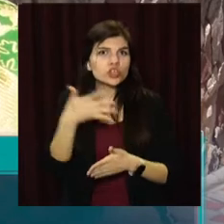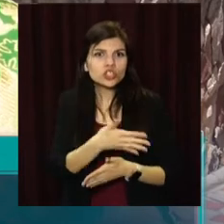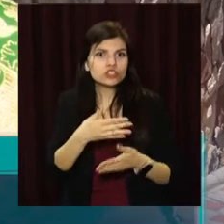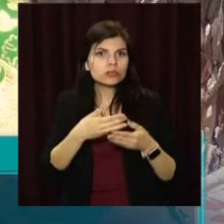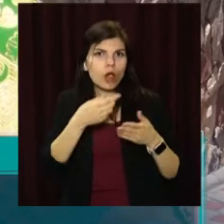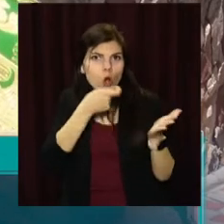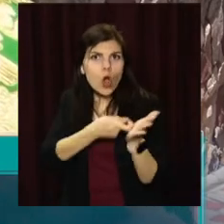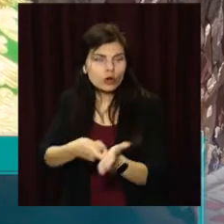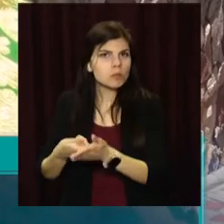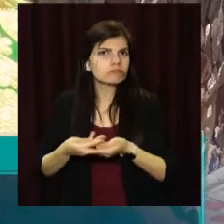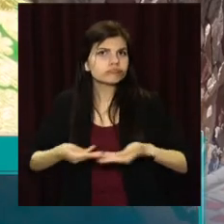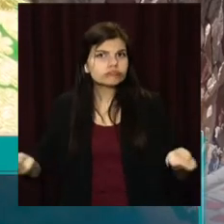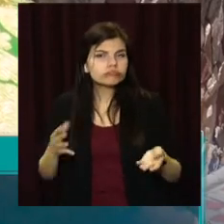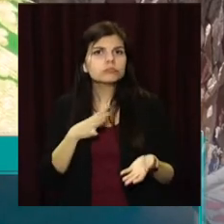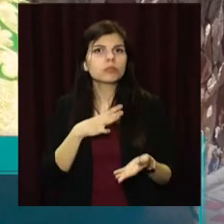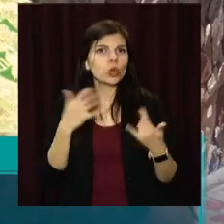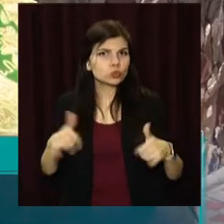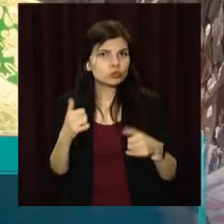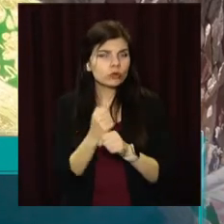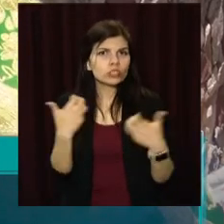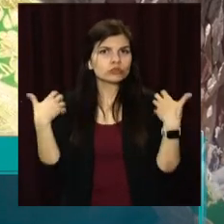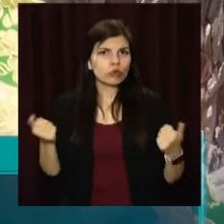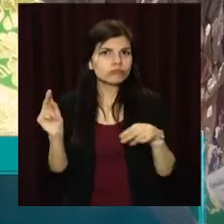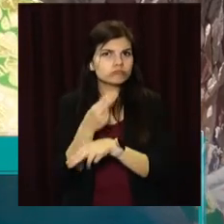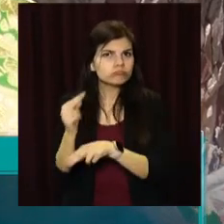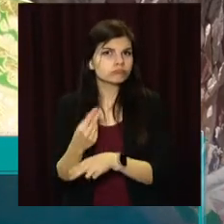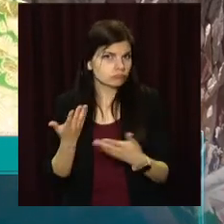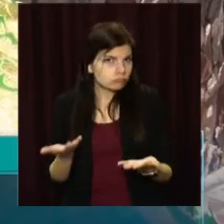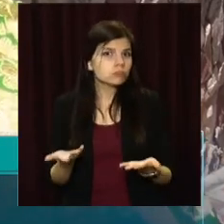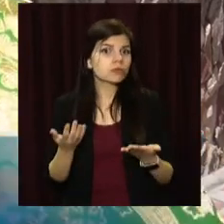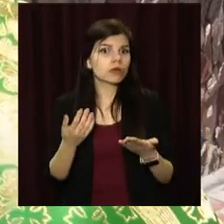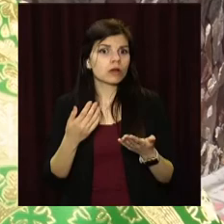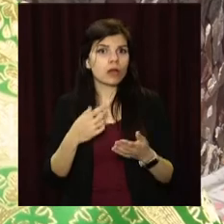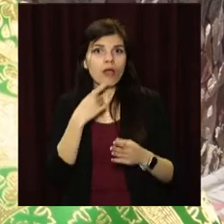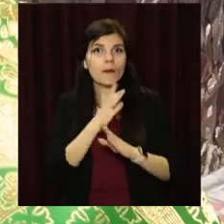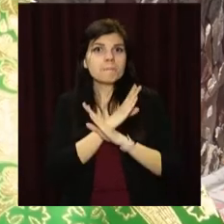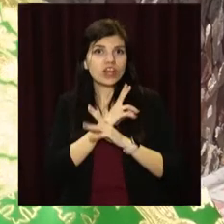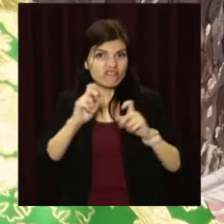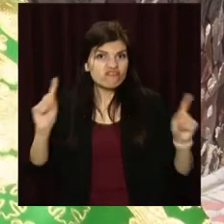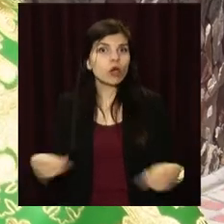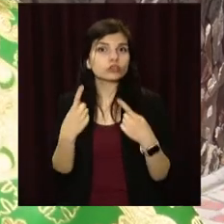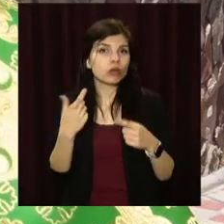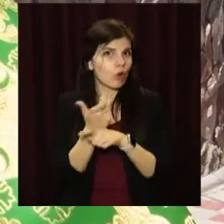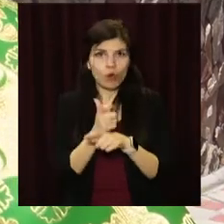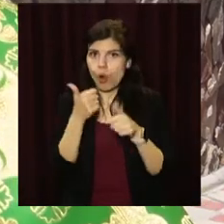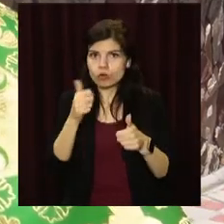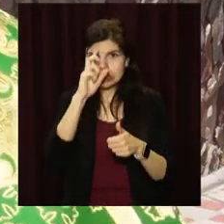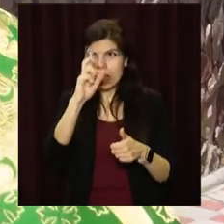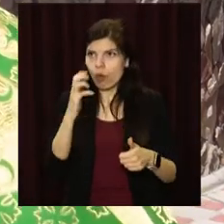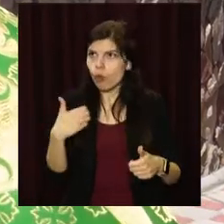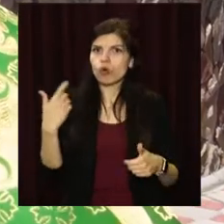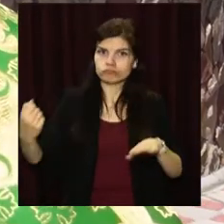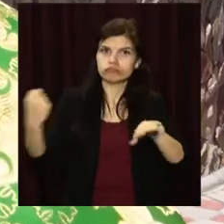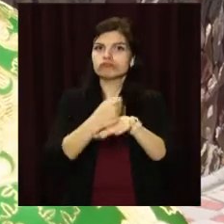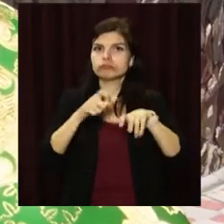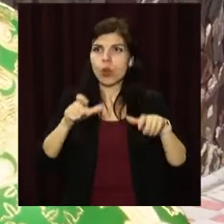людей,'ятьма хлібами нагодував, хворих оздоровляє, мертих воскрешає. Дуже гарний цар, хочемо